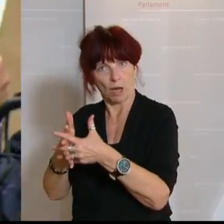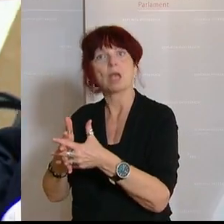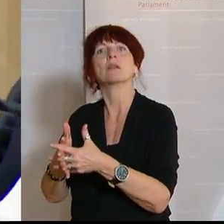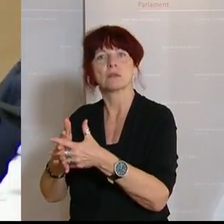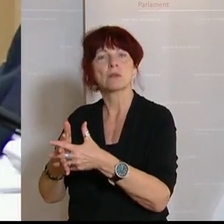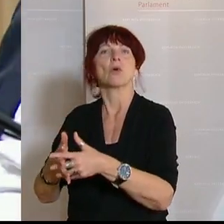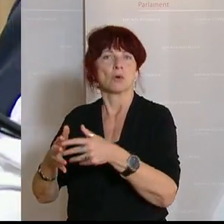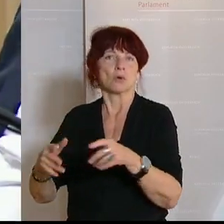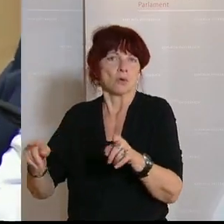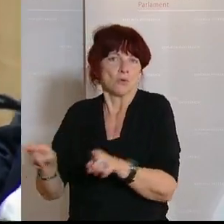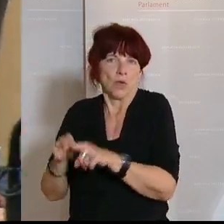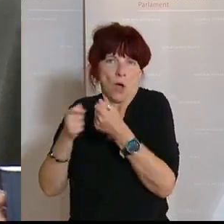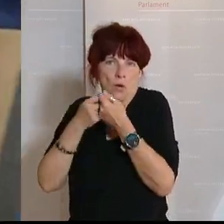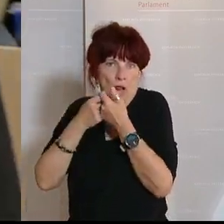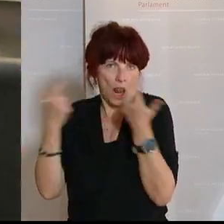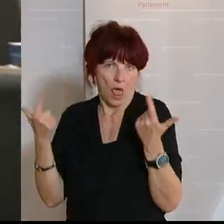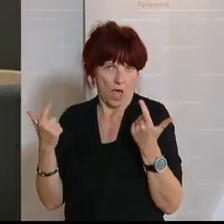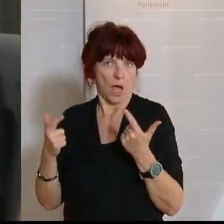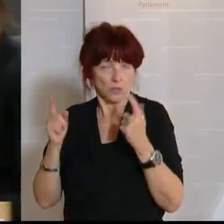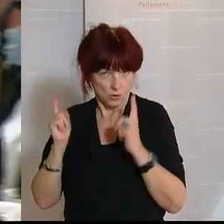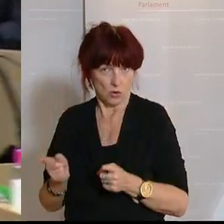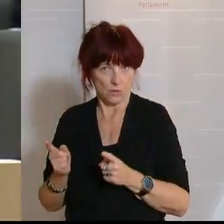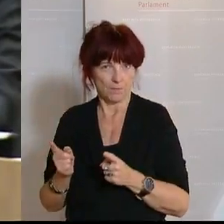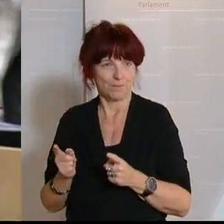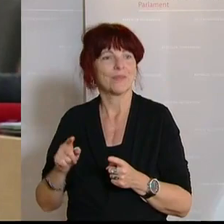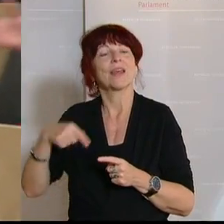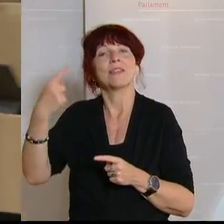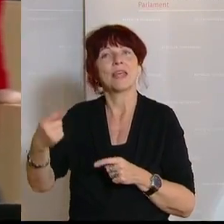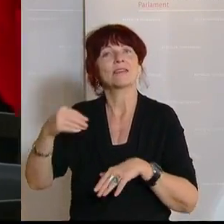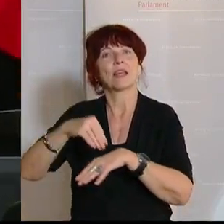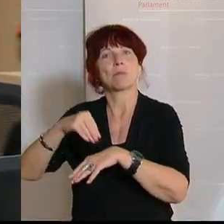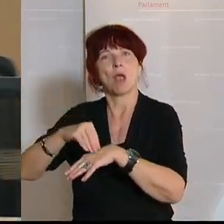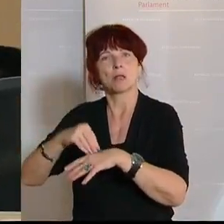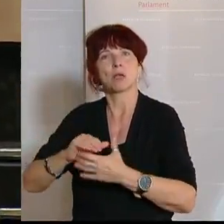Zu Wort gemeldet ist die Frau Klubvorsitzende Beate Meinl-Reisinger. Bitte.